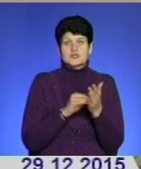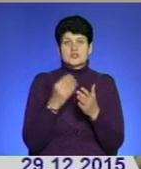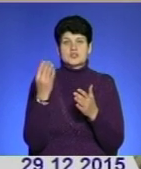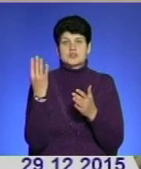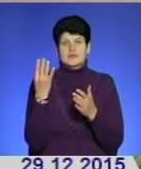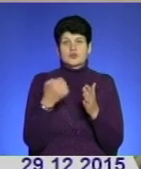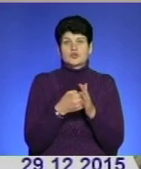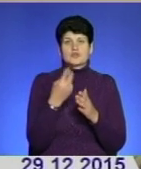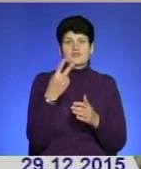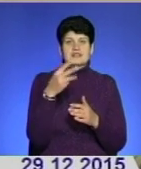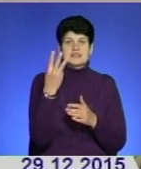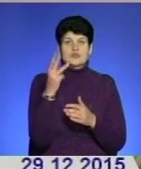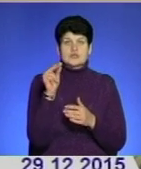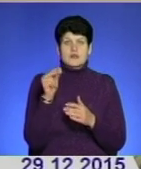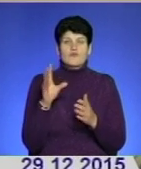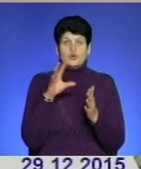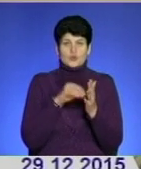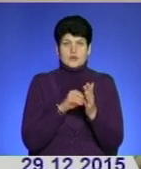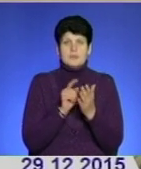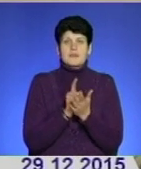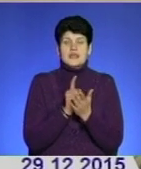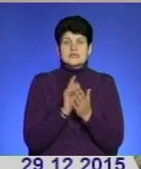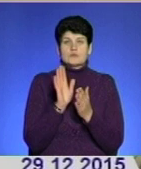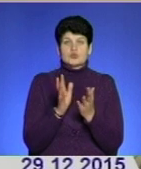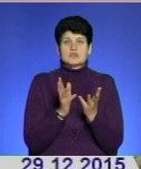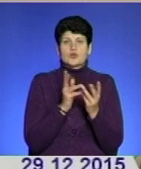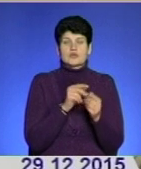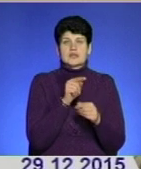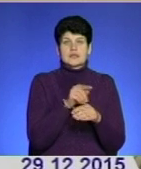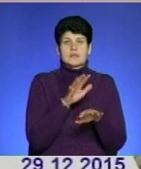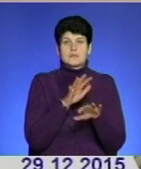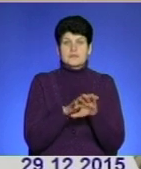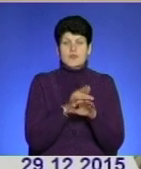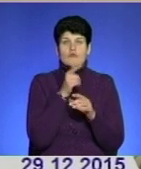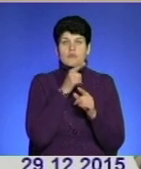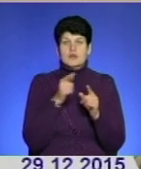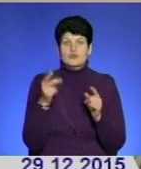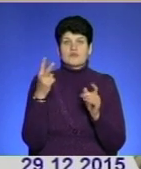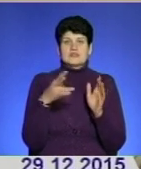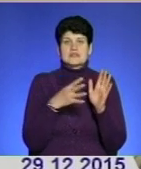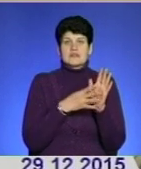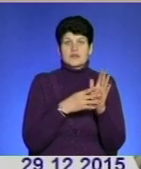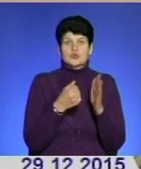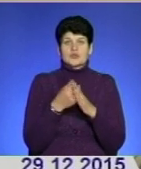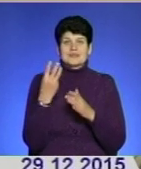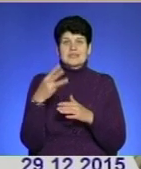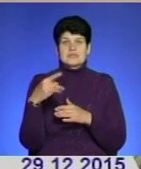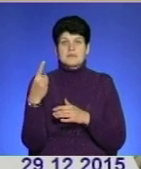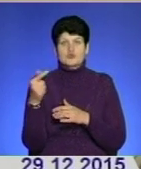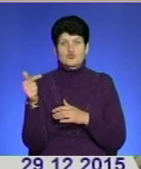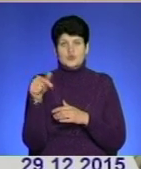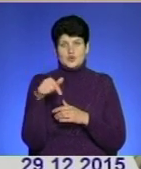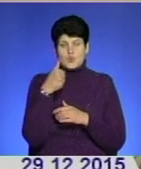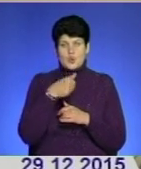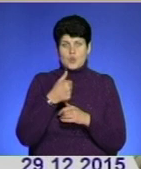23 число включно, пенсії будуть зараховані на їх банківські рахунки у період з 29 по 31 грудня поточного